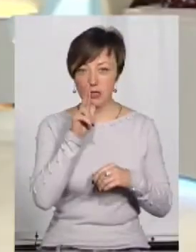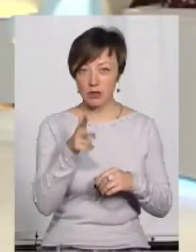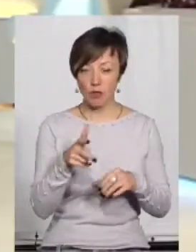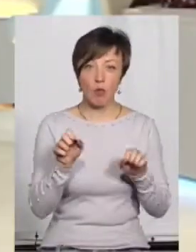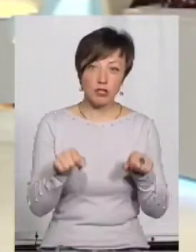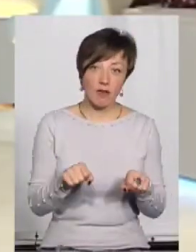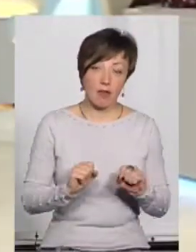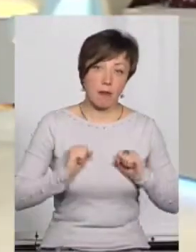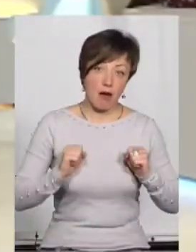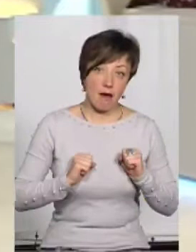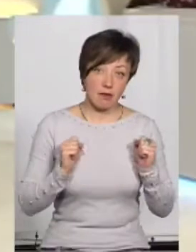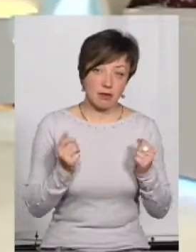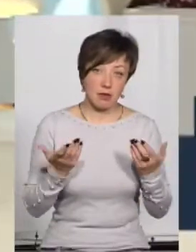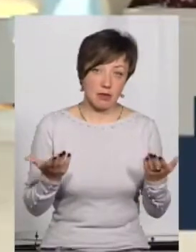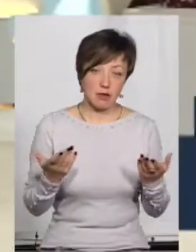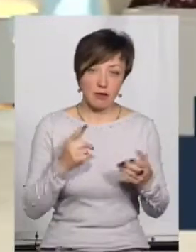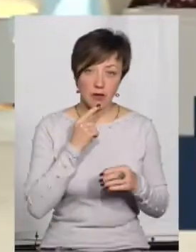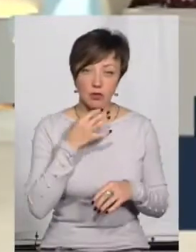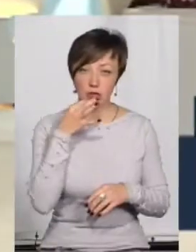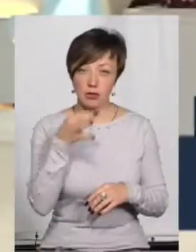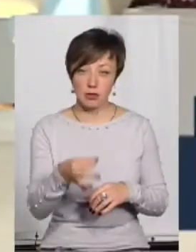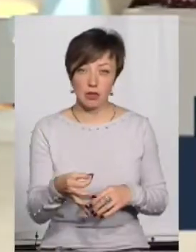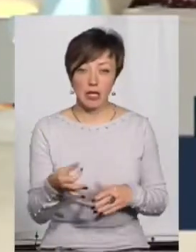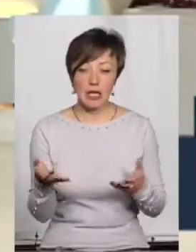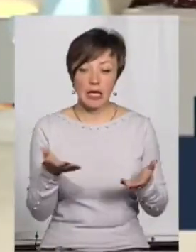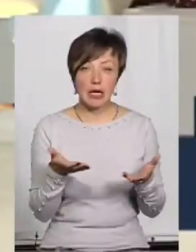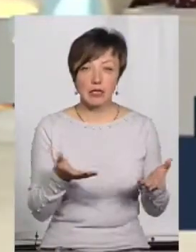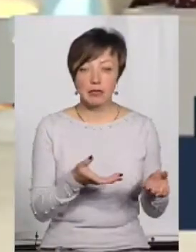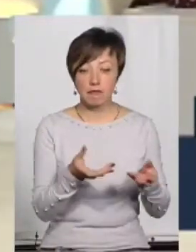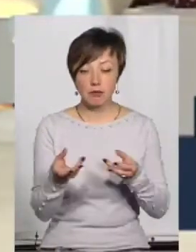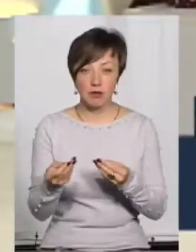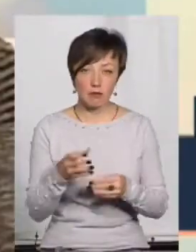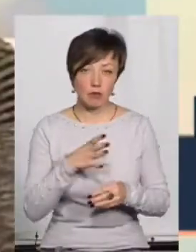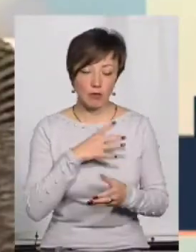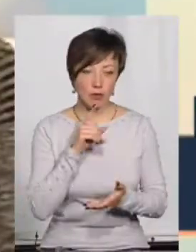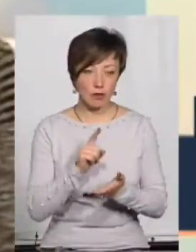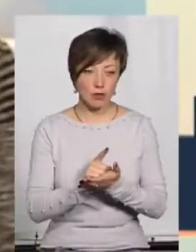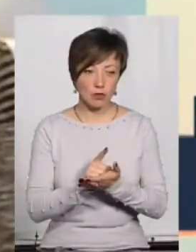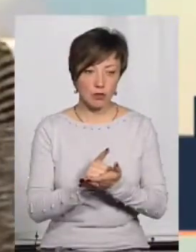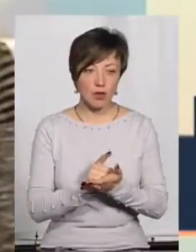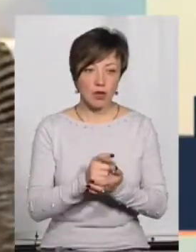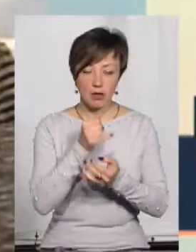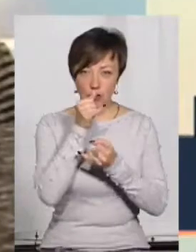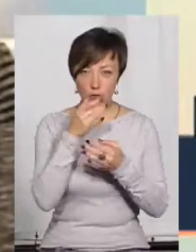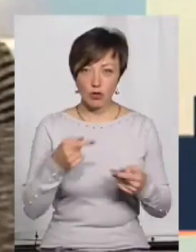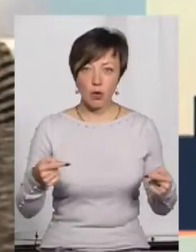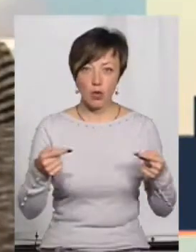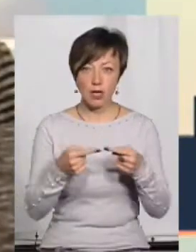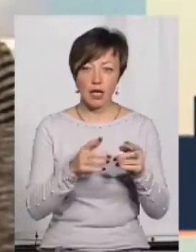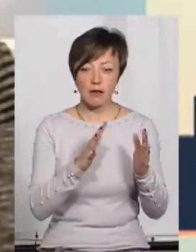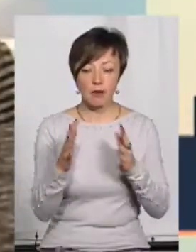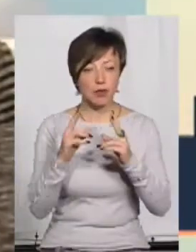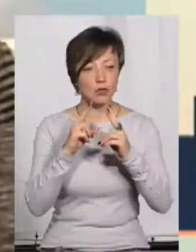Ну, можливо, намагався, це важко сказати, але, ну, випадково. Ну, якісь важелі впливи обов'язково були, ми не можемо конкретні випадки